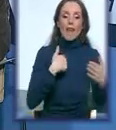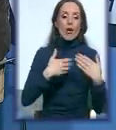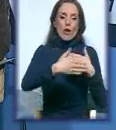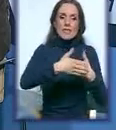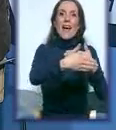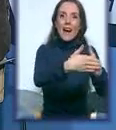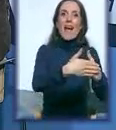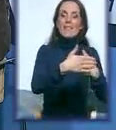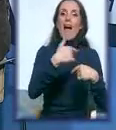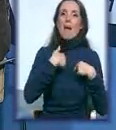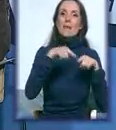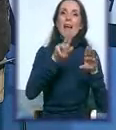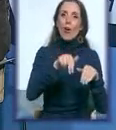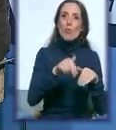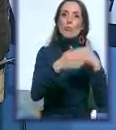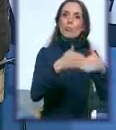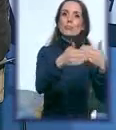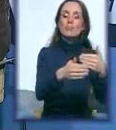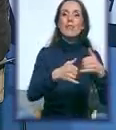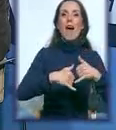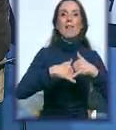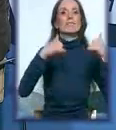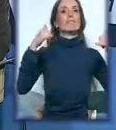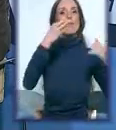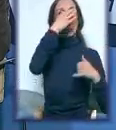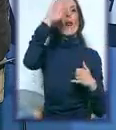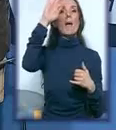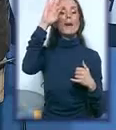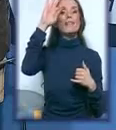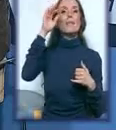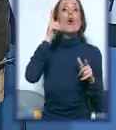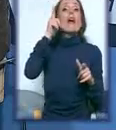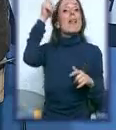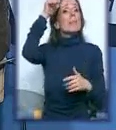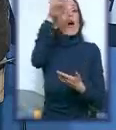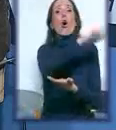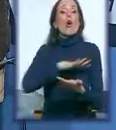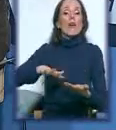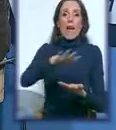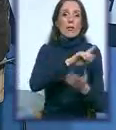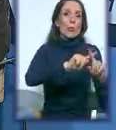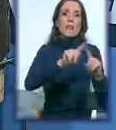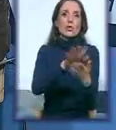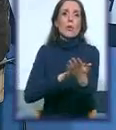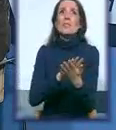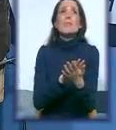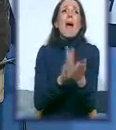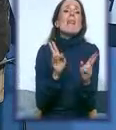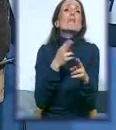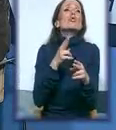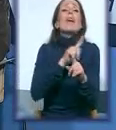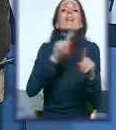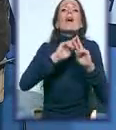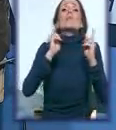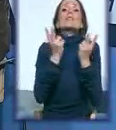uopšte grad Beograd u svim tim mogućim oblastima. Nemoguće je nigde u svetu ostvare